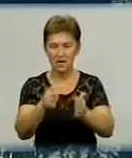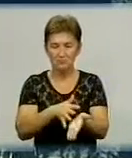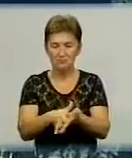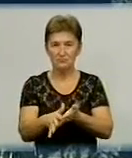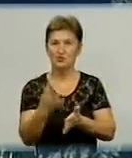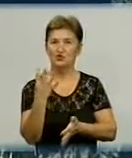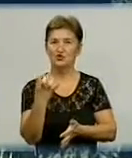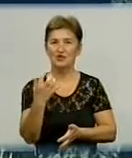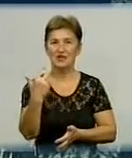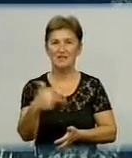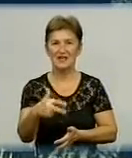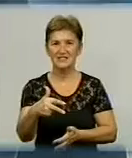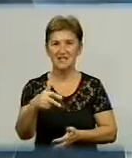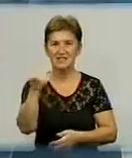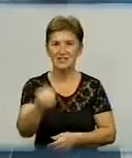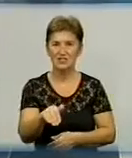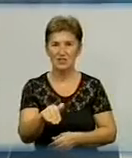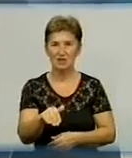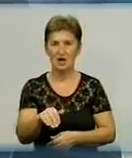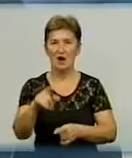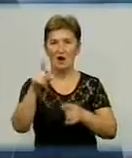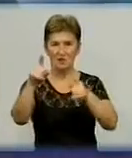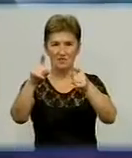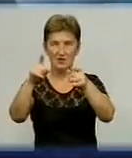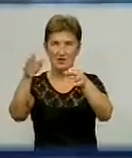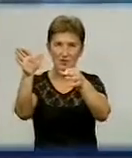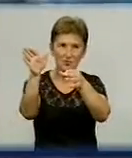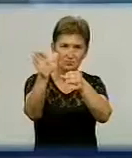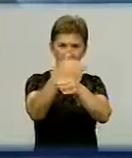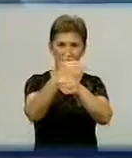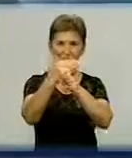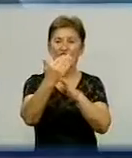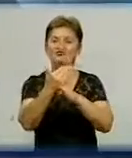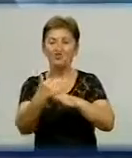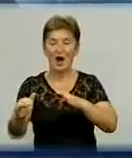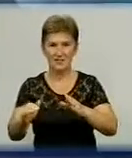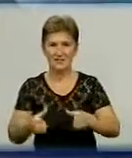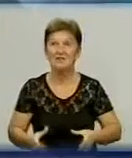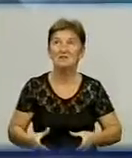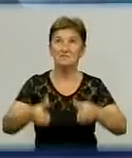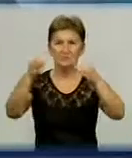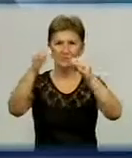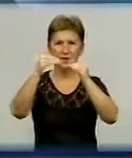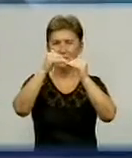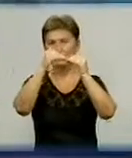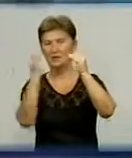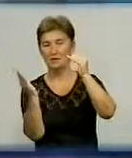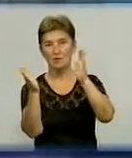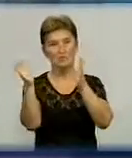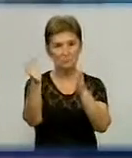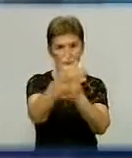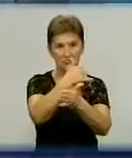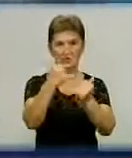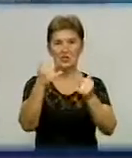430 тисяч гривень. Ми зняли частину тої обрушені кирпічної кладки, сьогодні